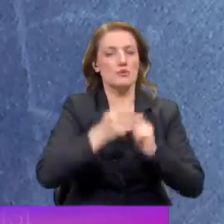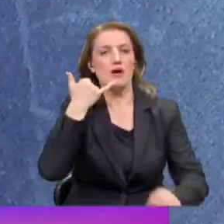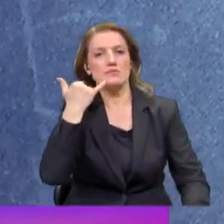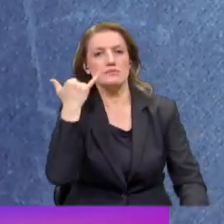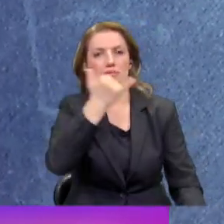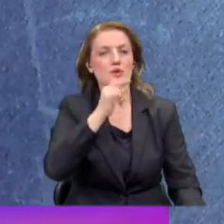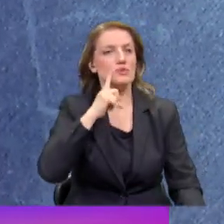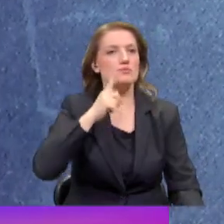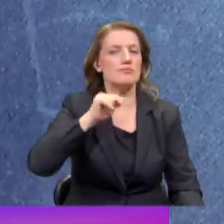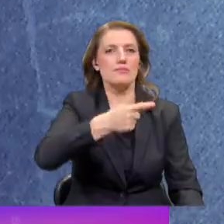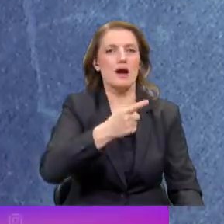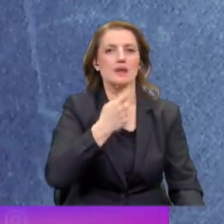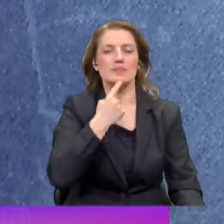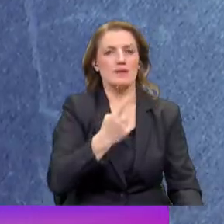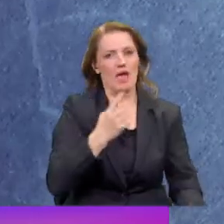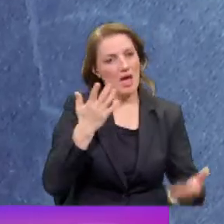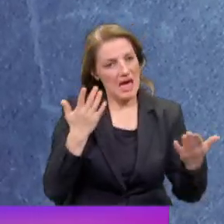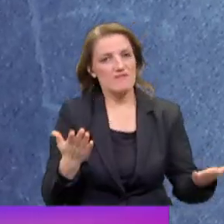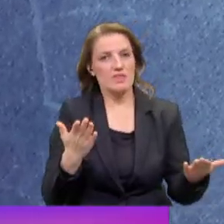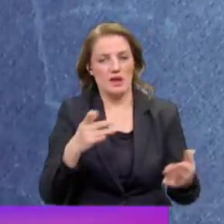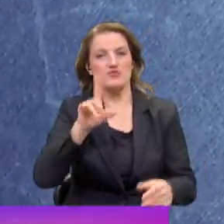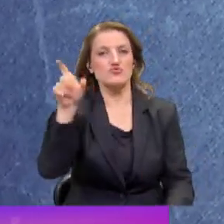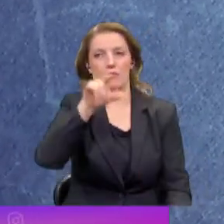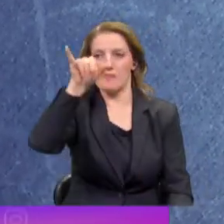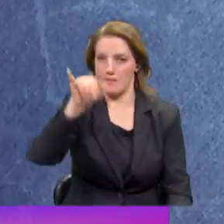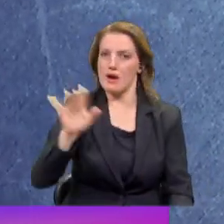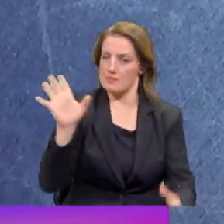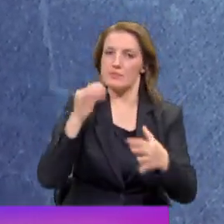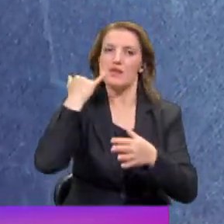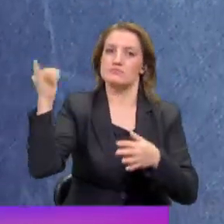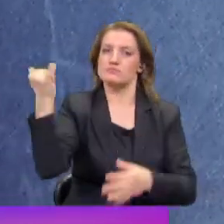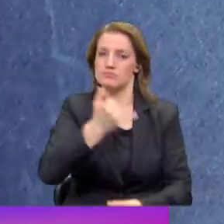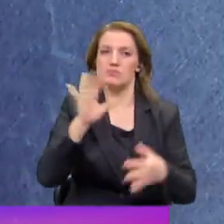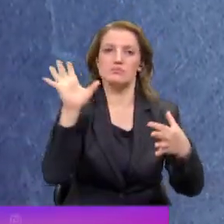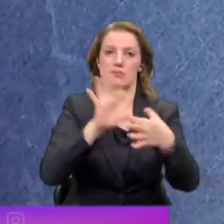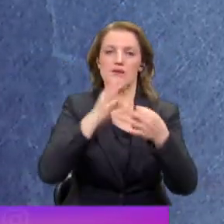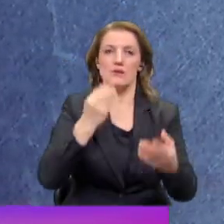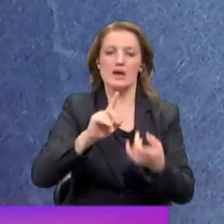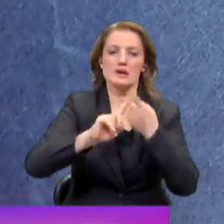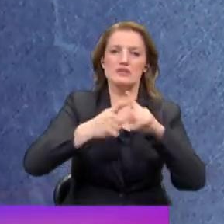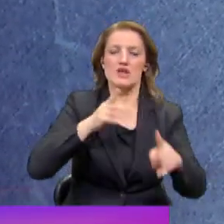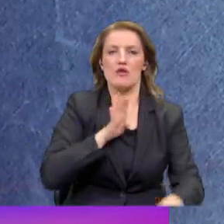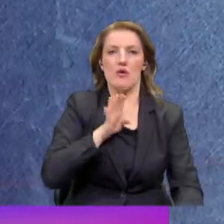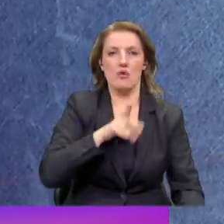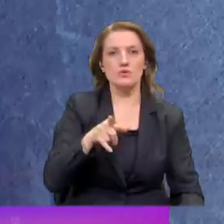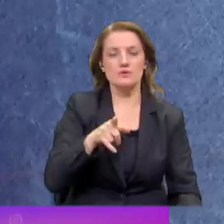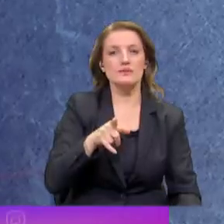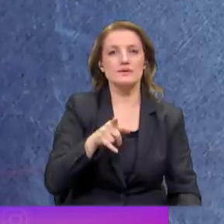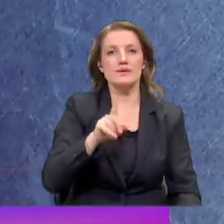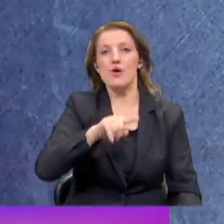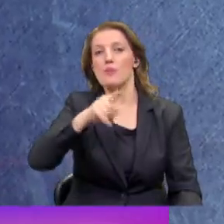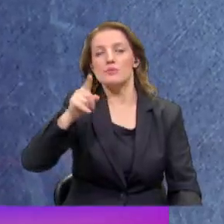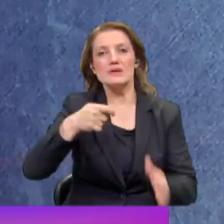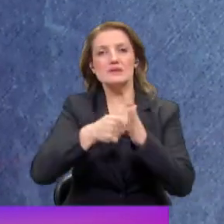ne derdi? Kılıçdaroğlu evet dedi tabii ki cevap hakkını kullanabilirler. Eğer Kılıçdaroğlu böyle bir yaklaşım sergiledi acaba diğer